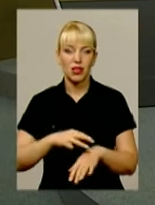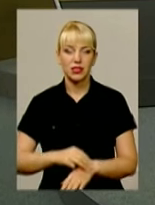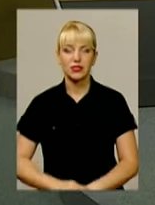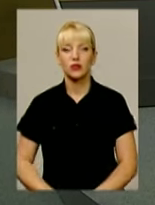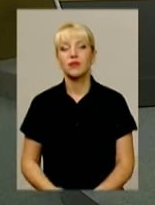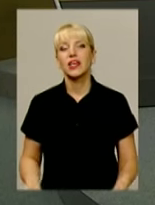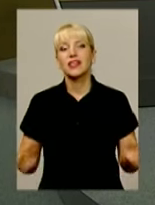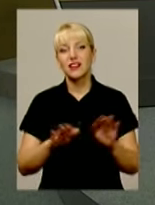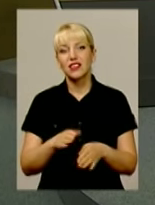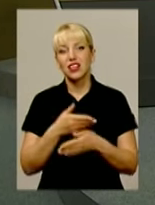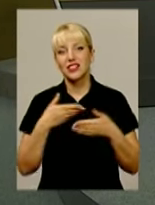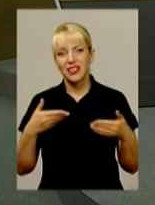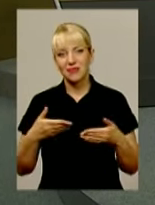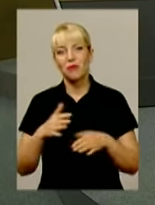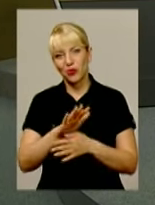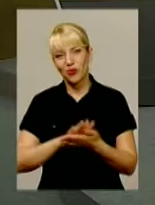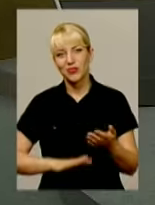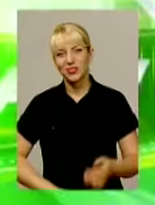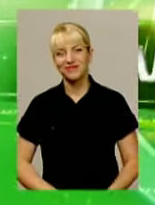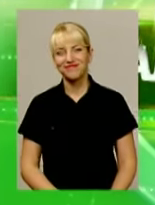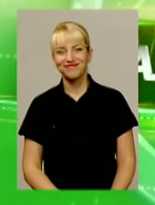Залишайтеся з нами, ми продовжуємо.